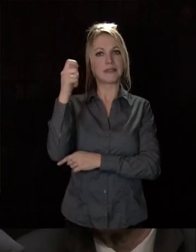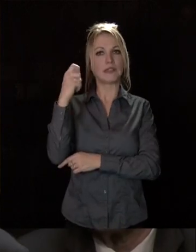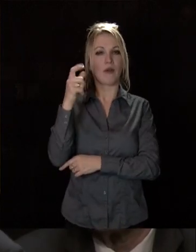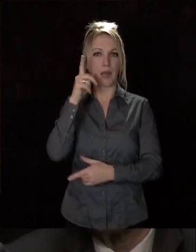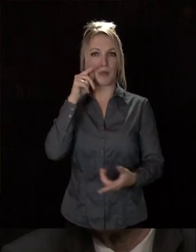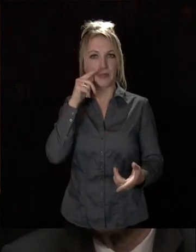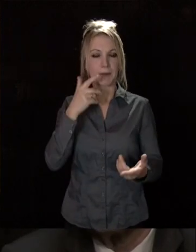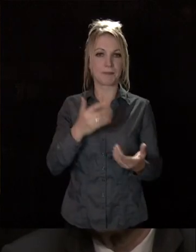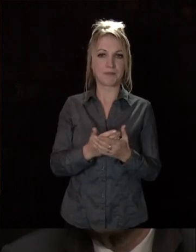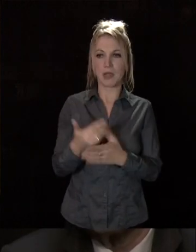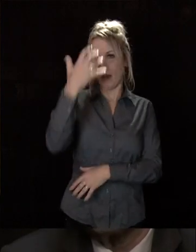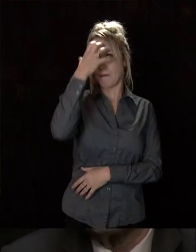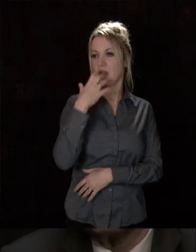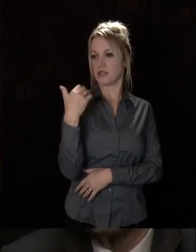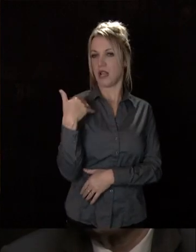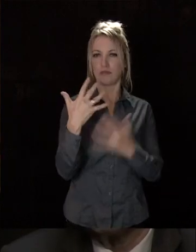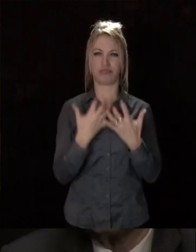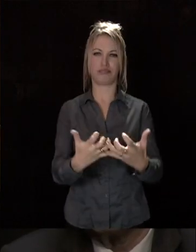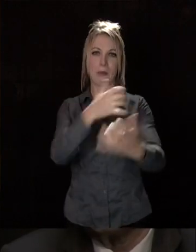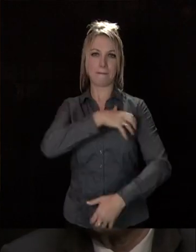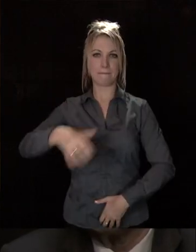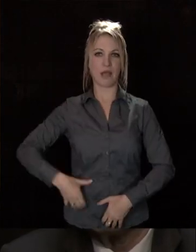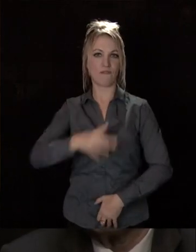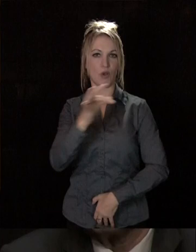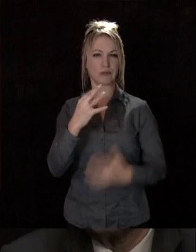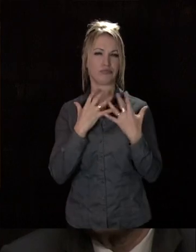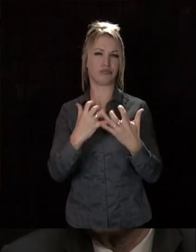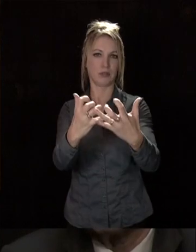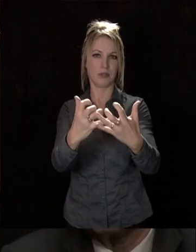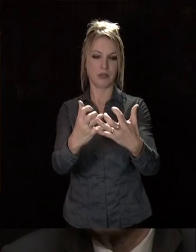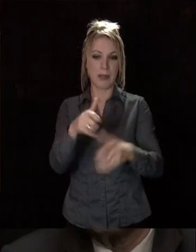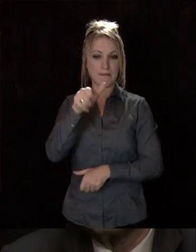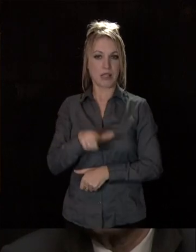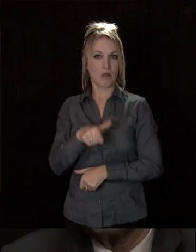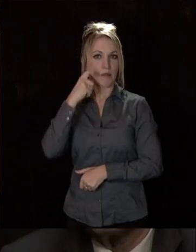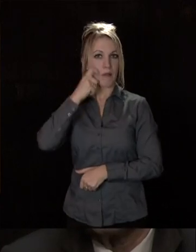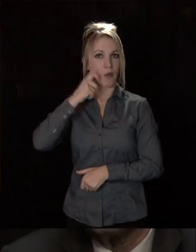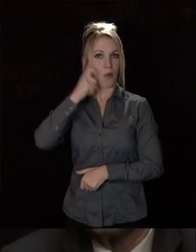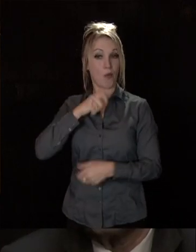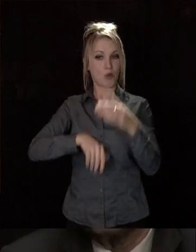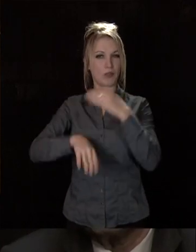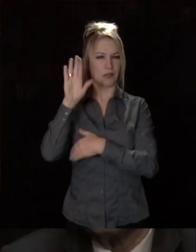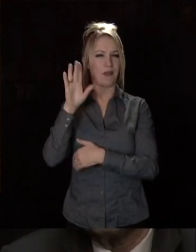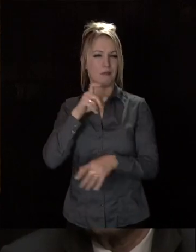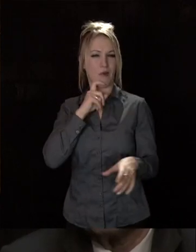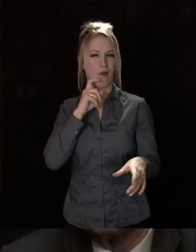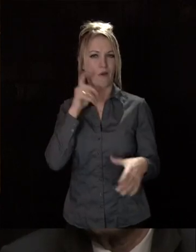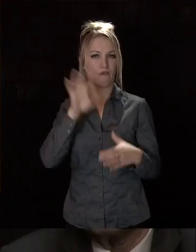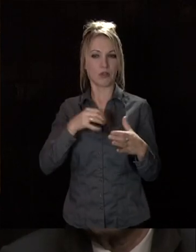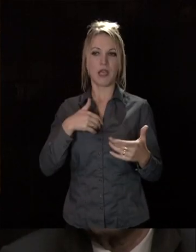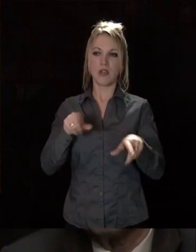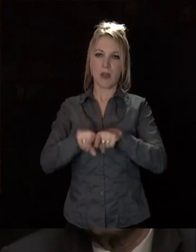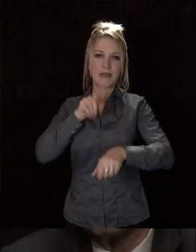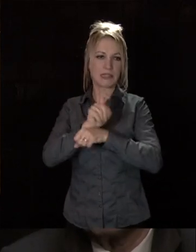République. En mars dernier, devant l'Assemblée des maires de France, il n'était alors que candidat, Emmanuel Macron s'était fait quelque peu chahuter